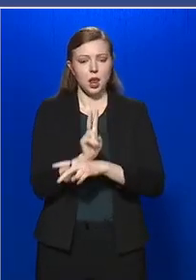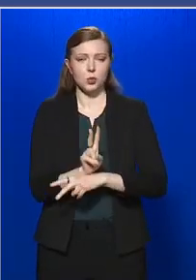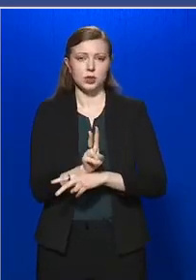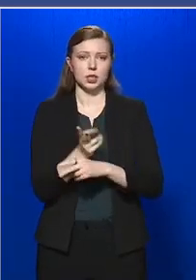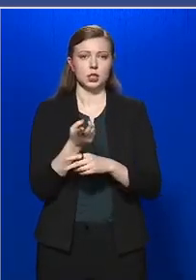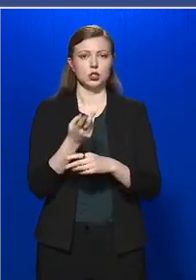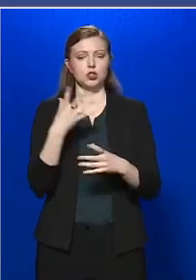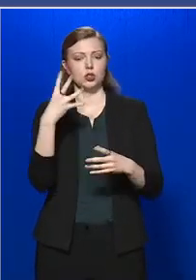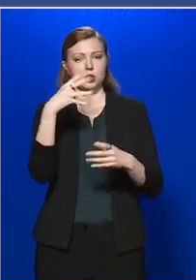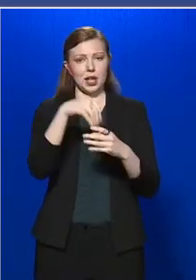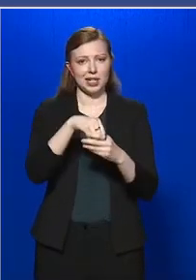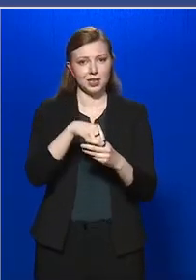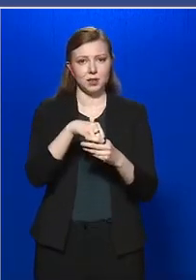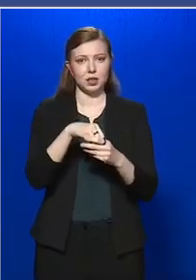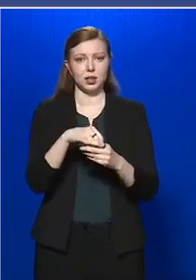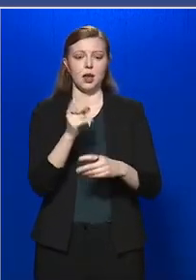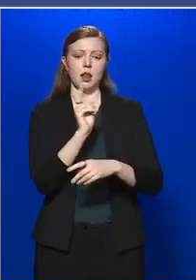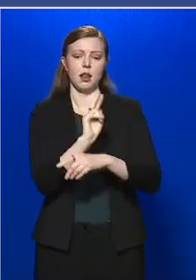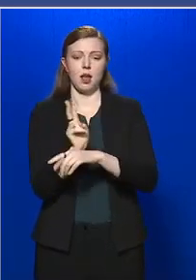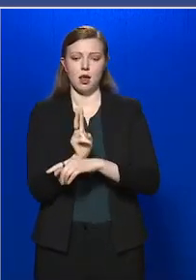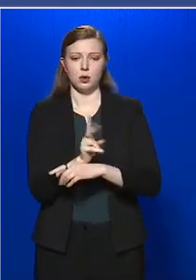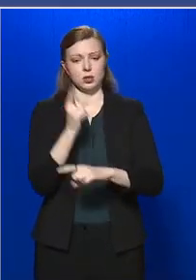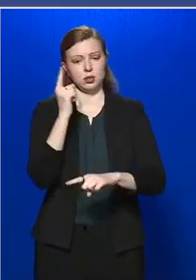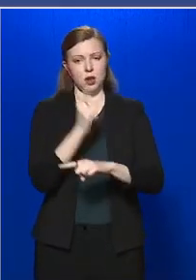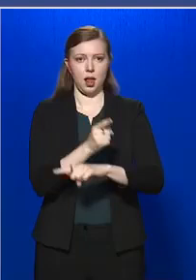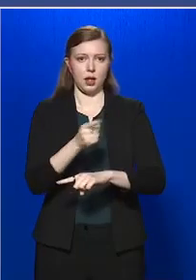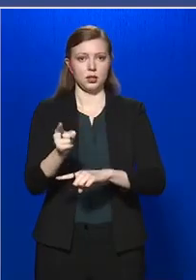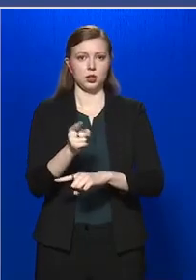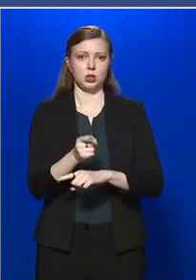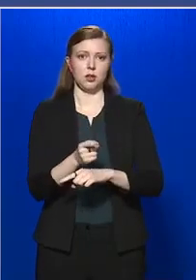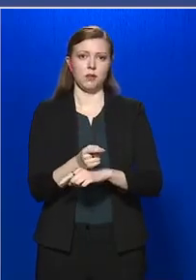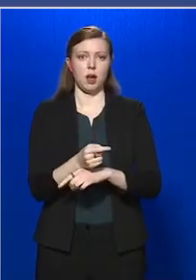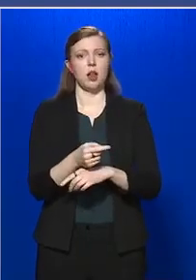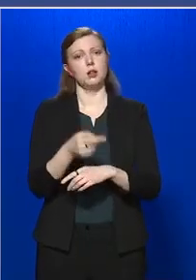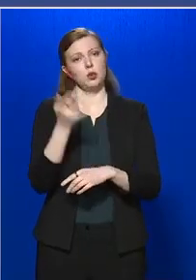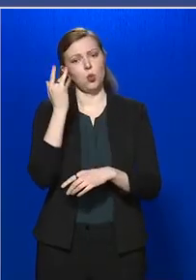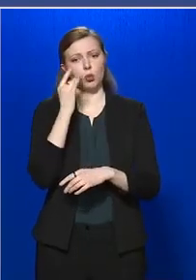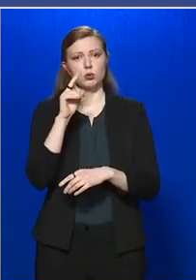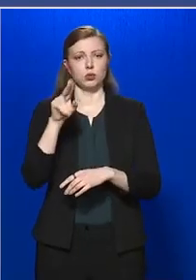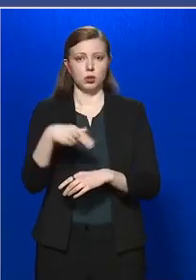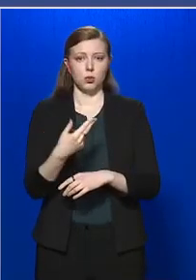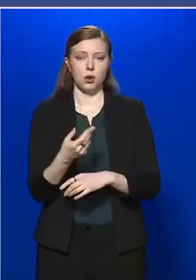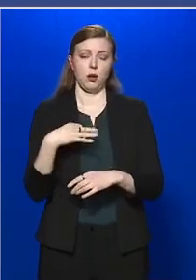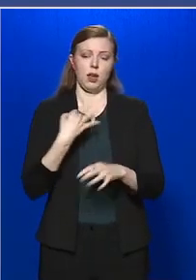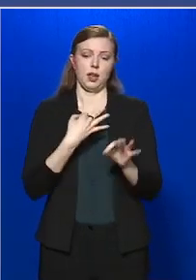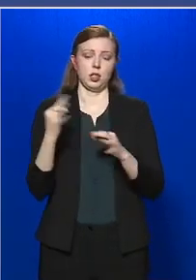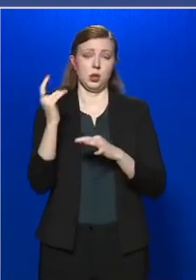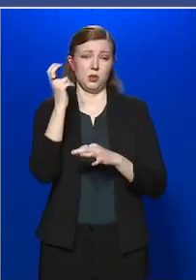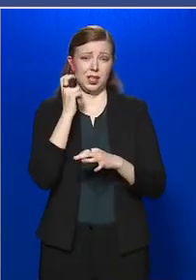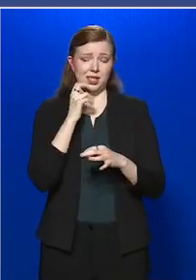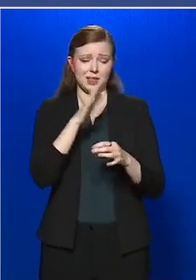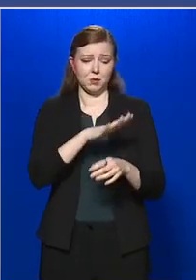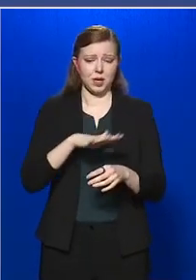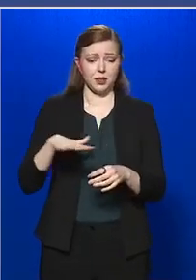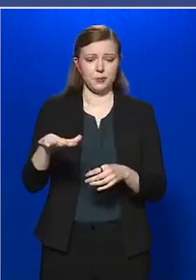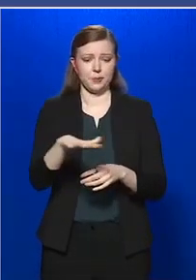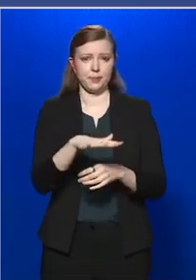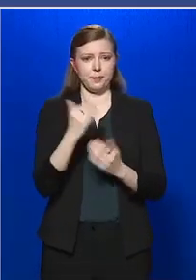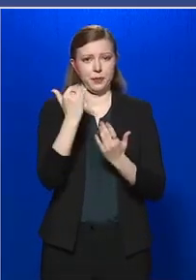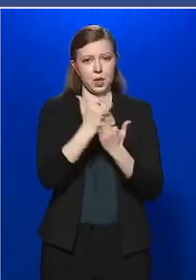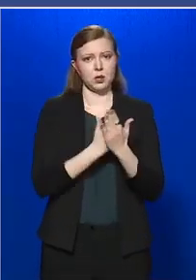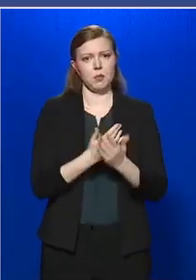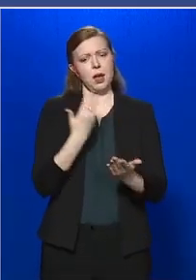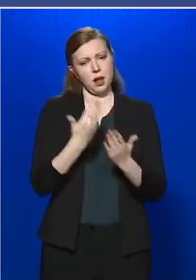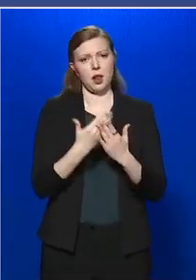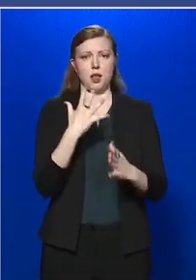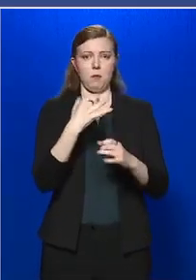részvételükkel, az ellenőrzés elrendelésével gondoskodni kell arról, hogy az egészségügyi intézmény területén ezek a szabályok